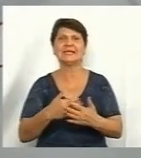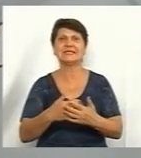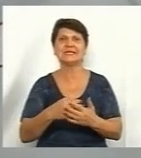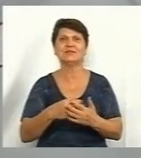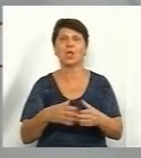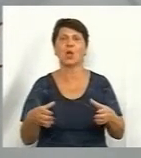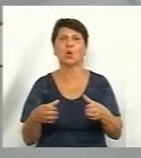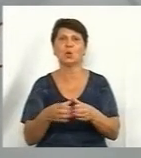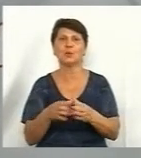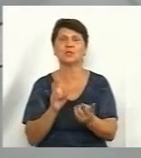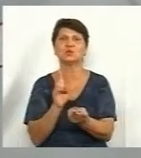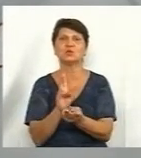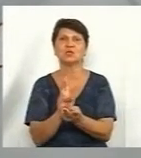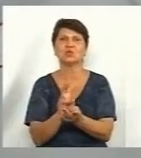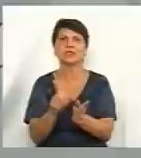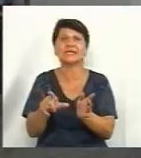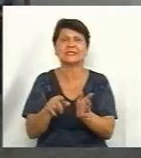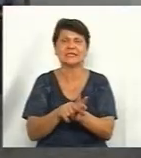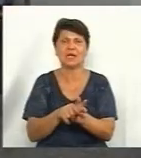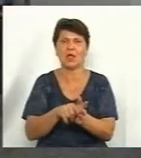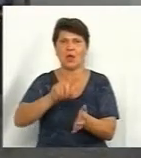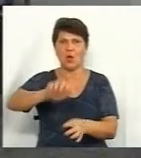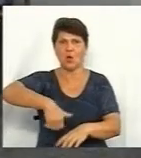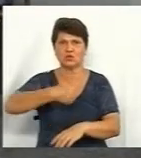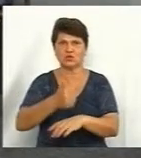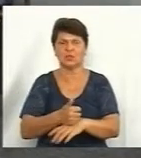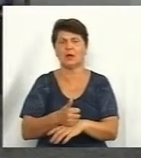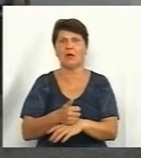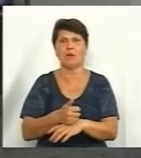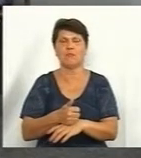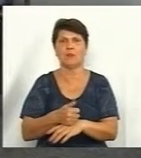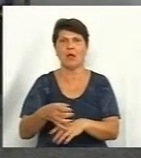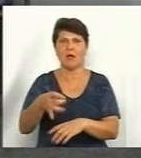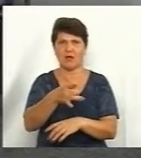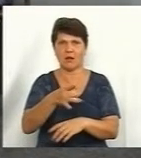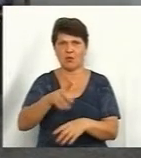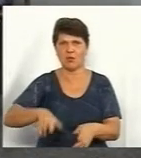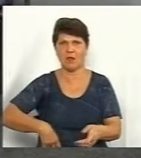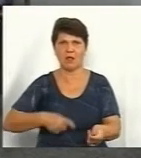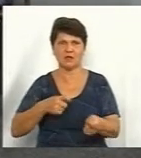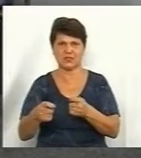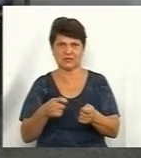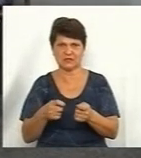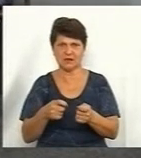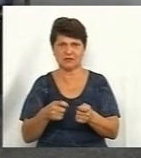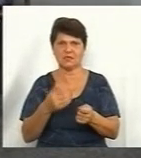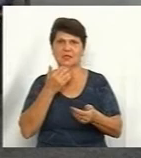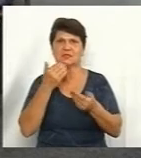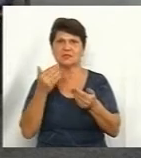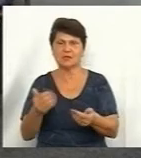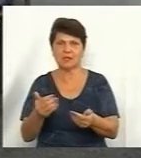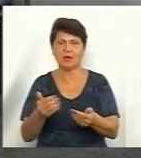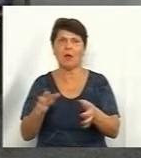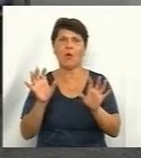чільником районної державної адміністрації в Жмеринці і звертатися до голови обласної